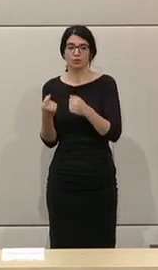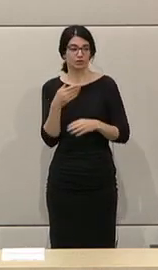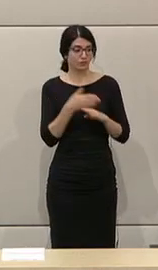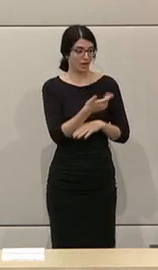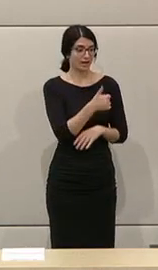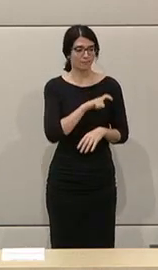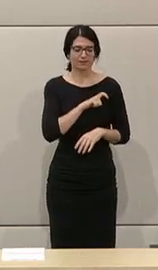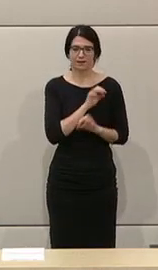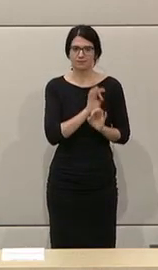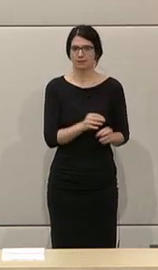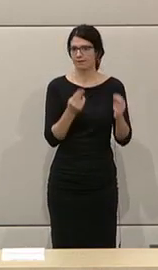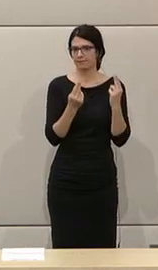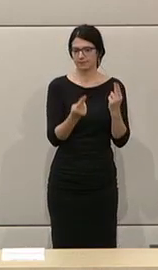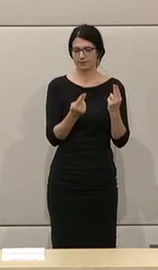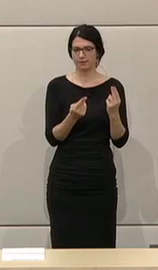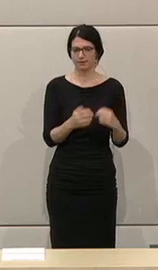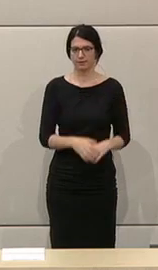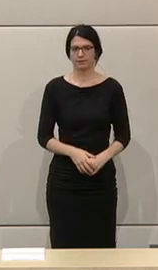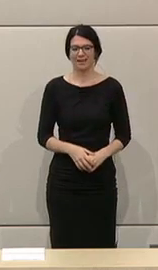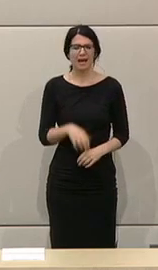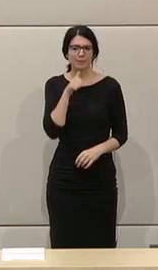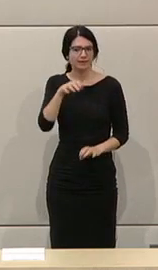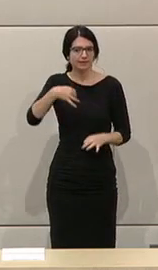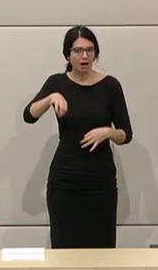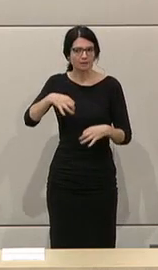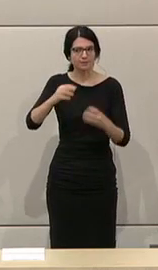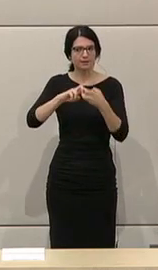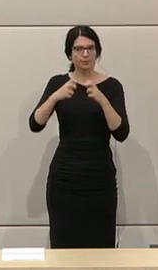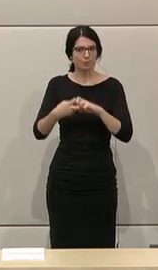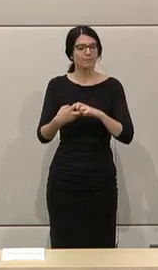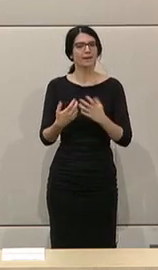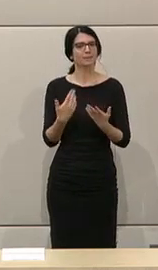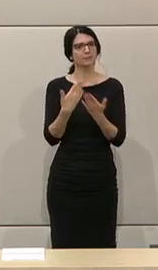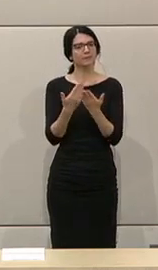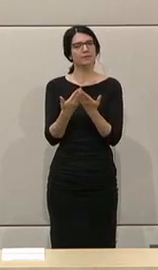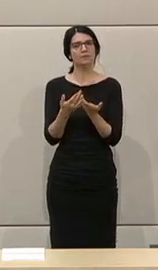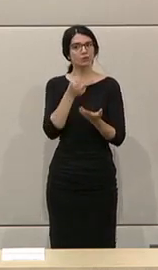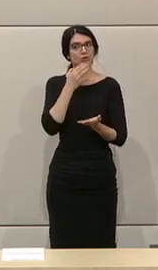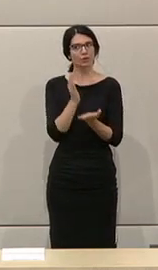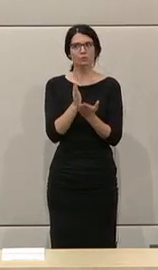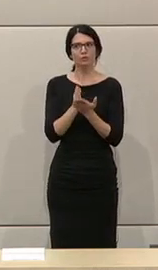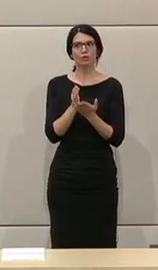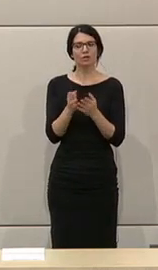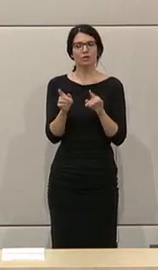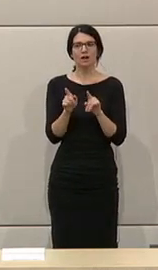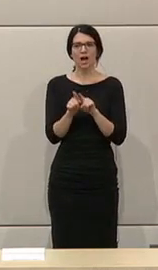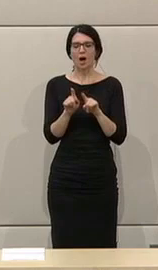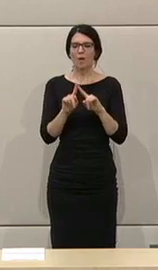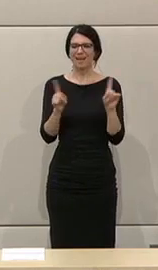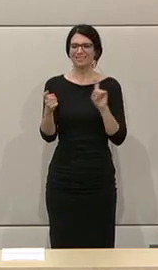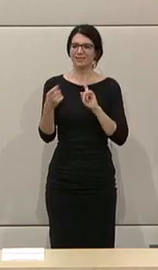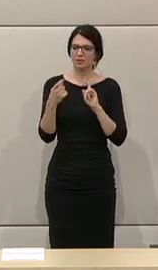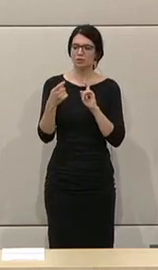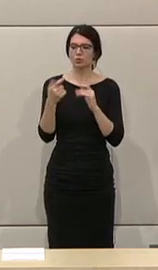man darüber diskutieren kann. Aber es ist natürlich überhaupt nicht das einzige Problem. Und da insofern gebe ich ja wieder recht, dass jetzt auch viele andere Dinge in die Diskussion